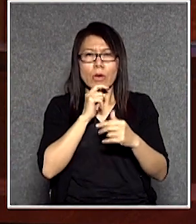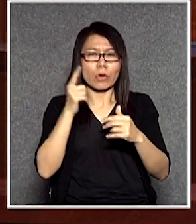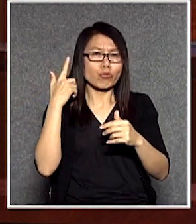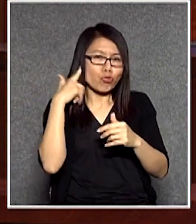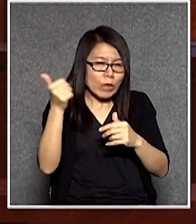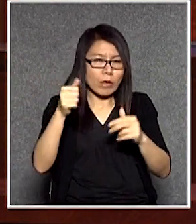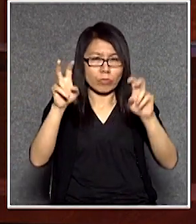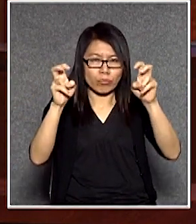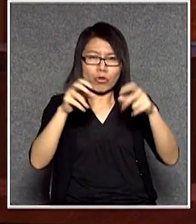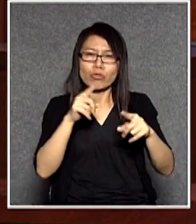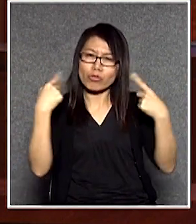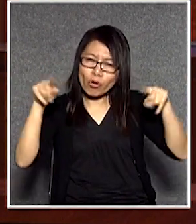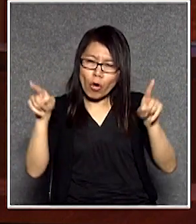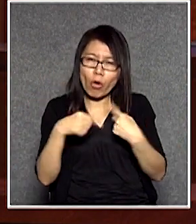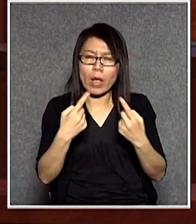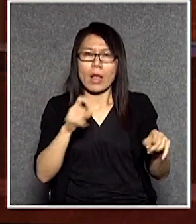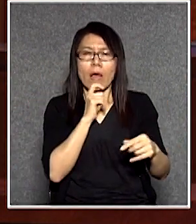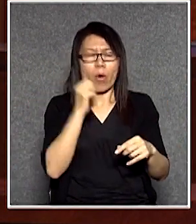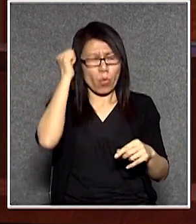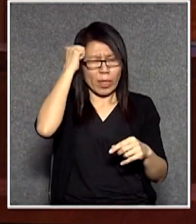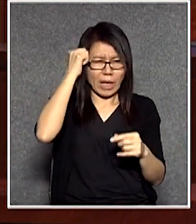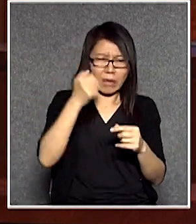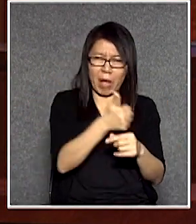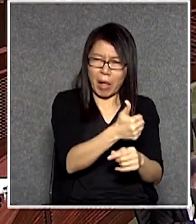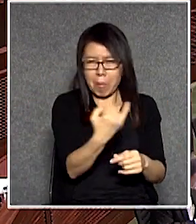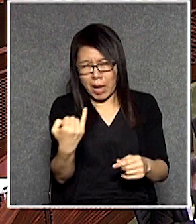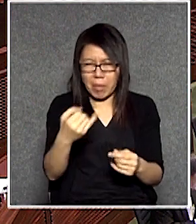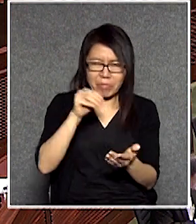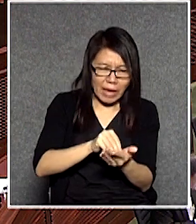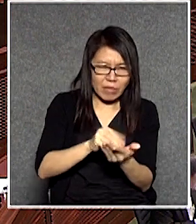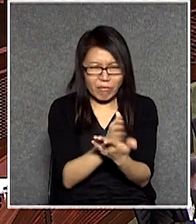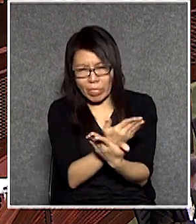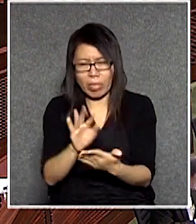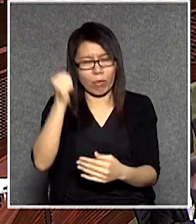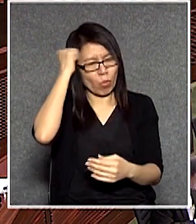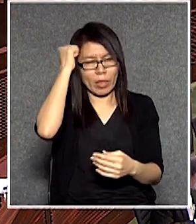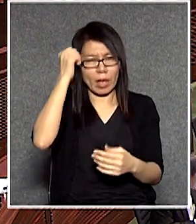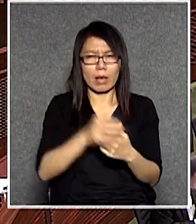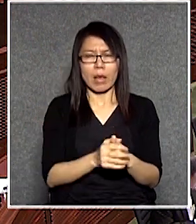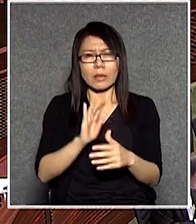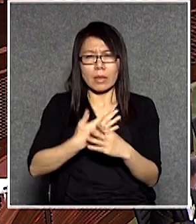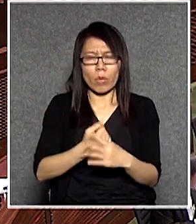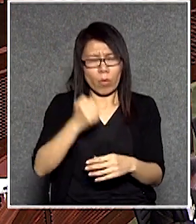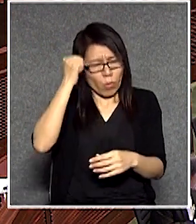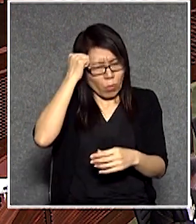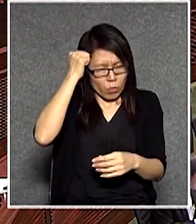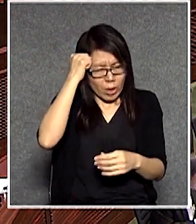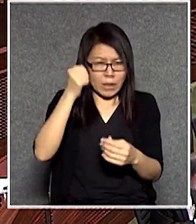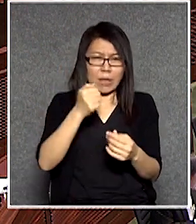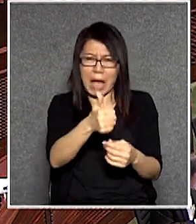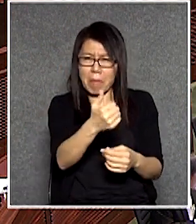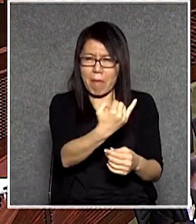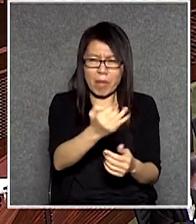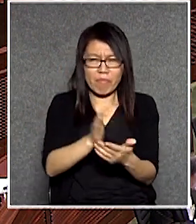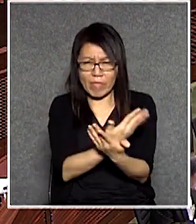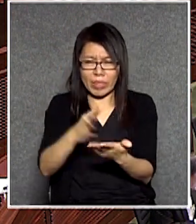題曲叫做難為政邪定分界這個很清楚了難為政邪定分界他